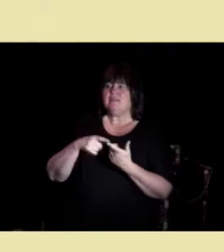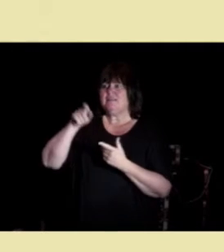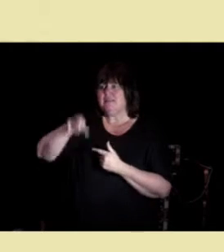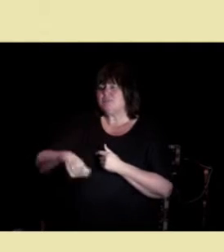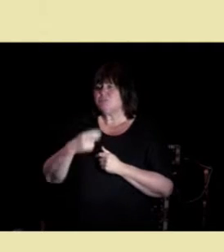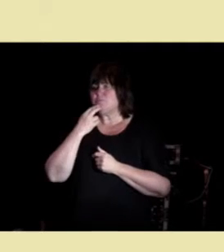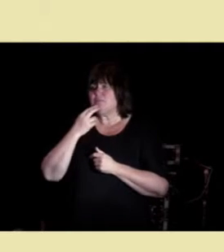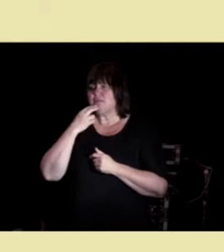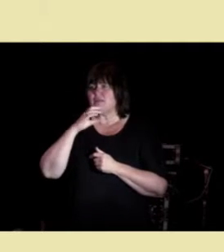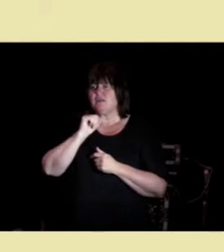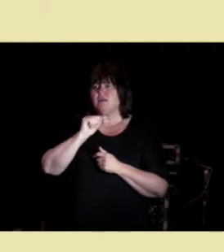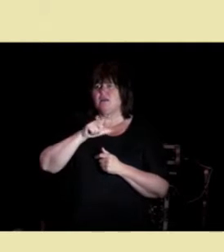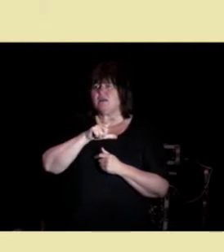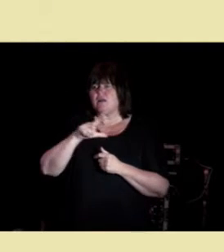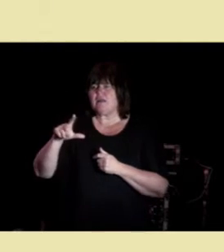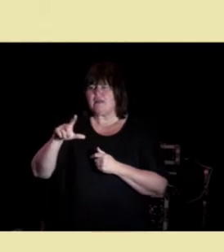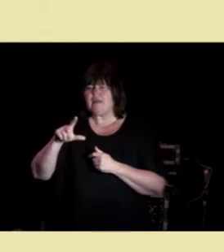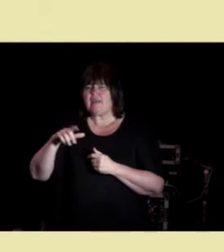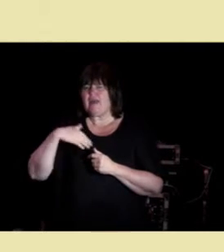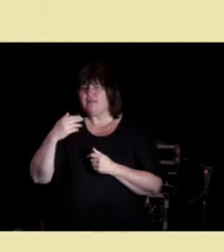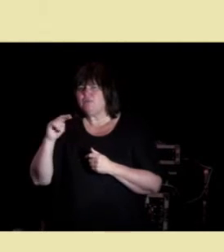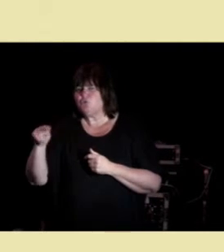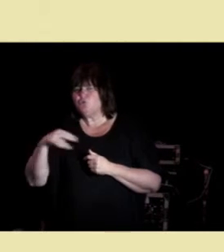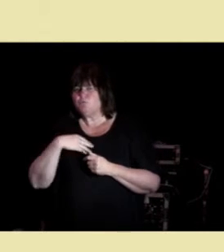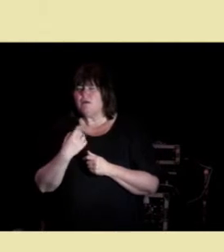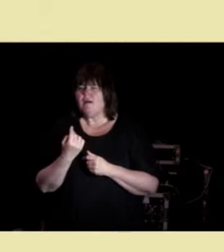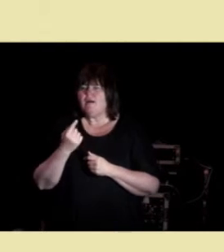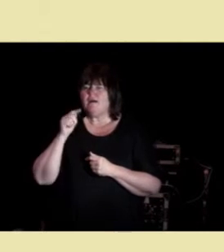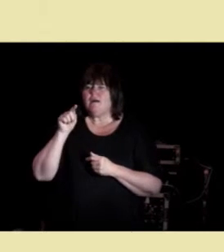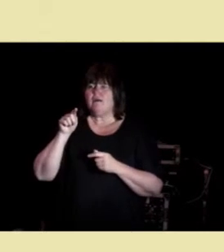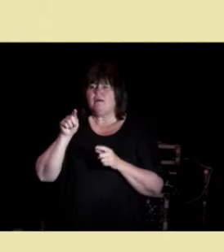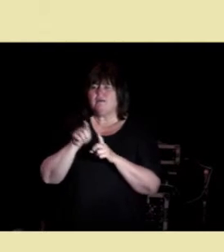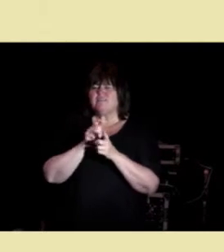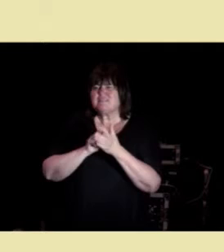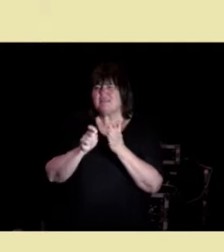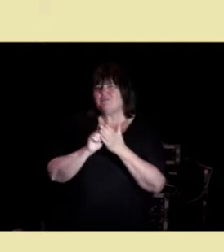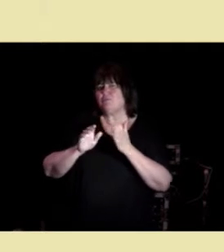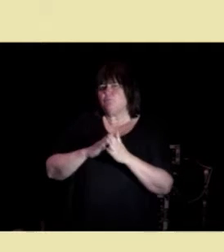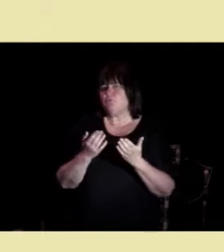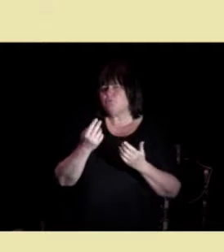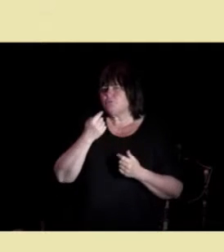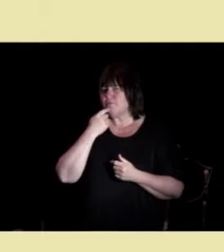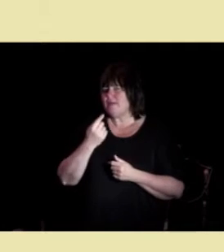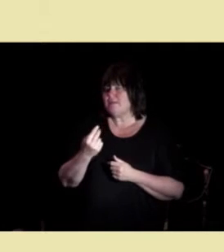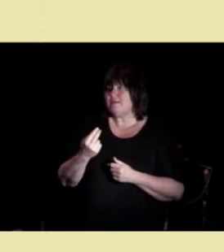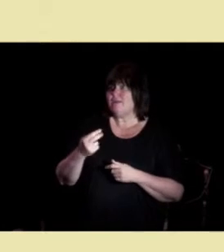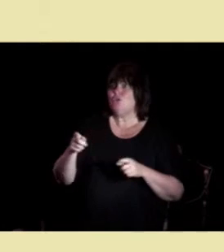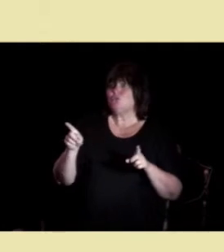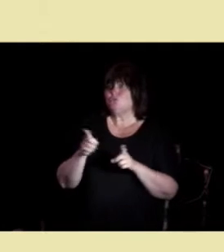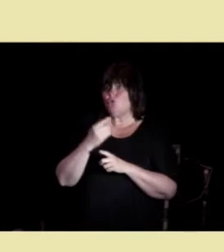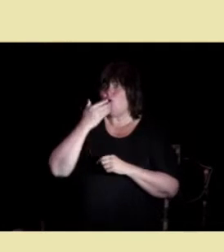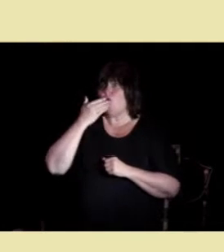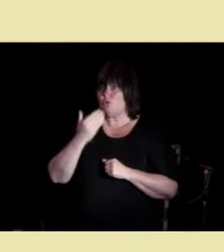skrevet en bok som heter «So good they can't ignore you». Og han sier det at det er to typer marked.